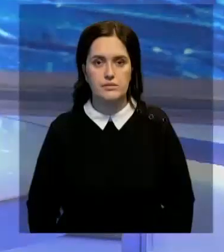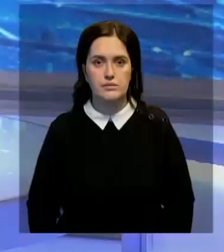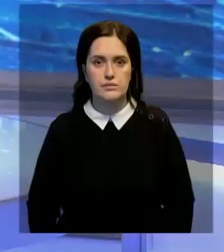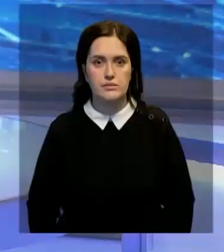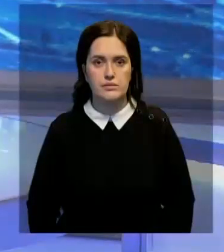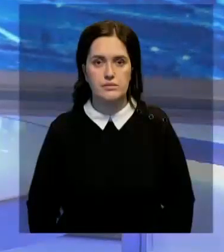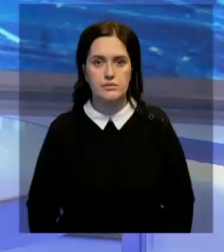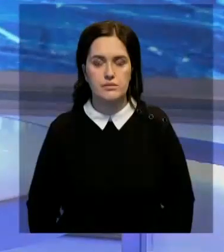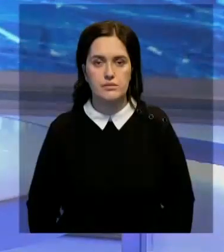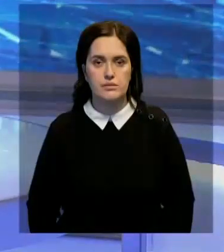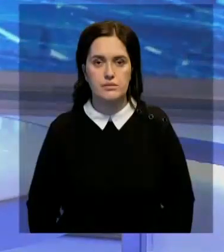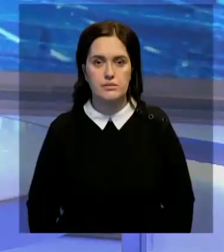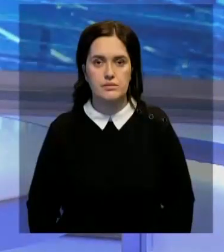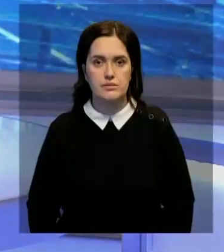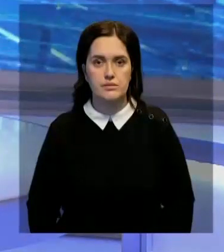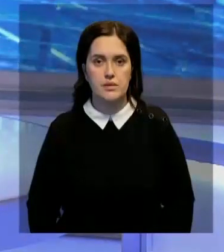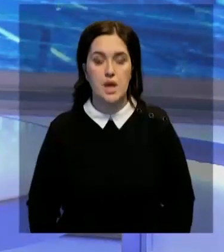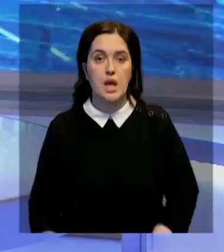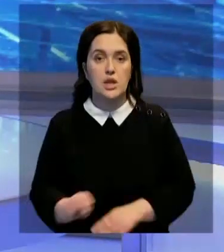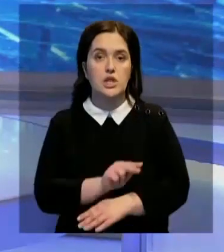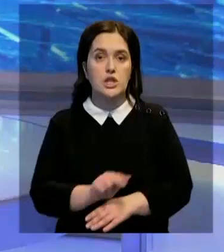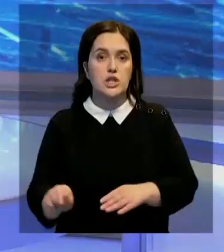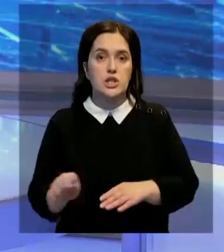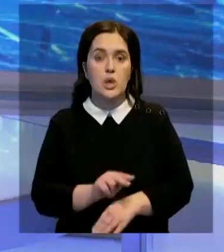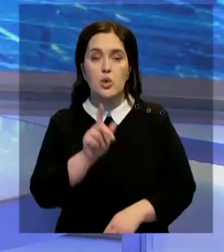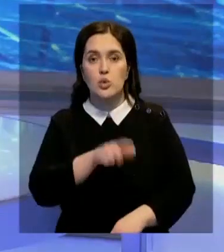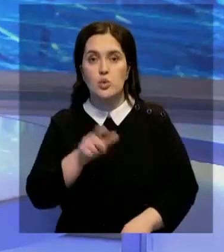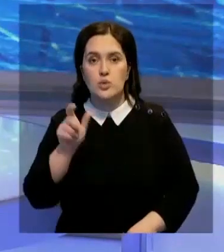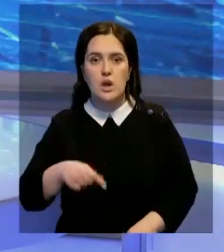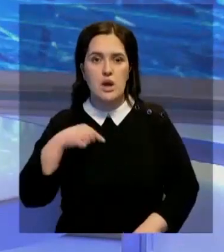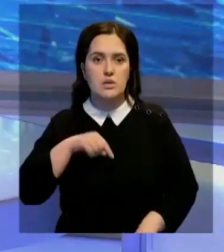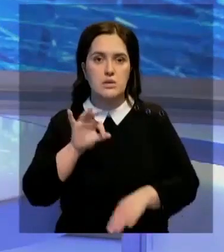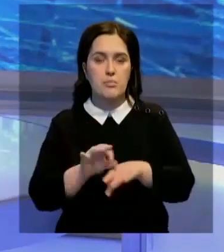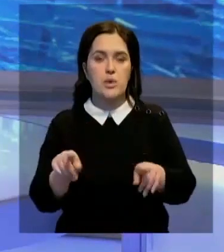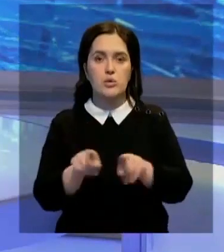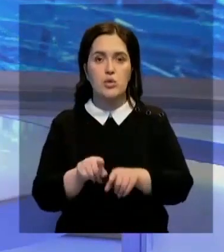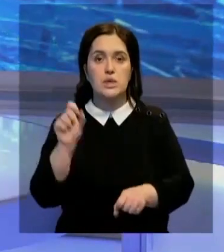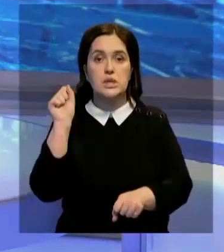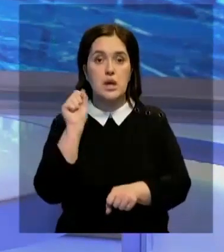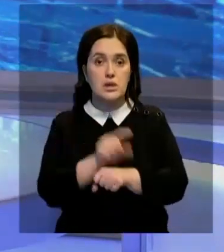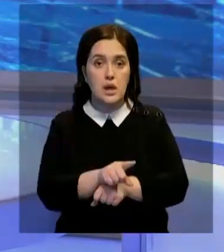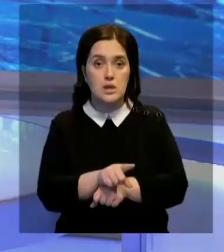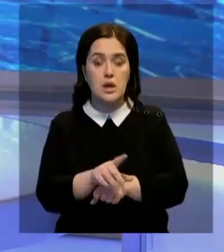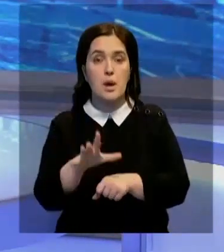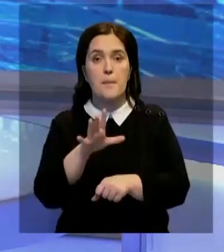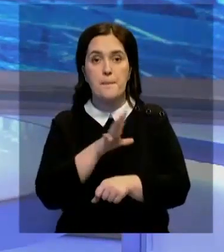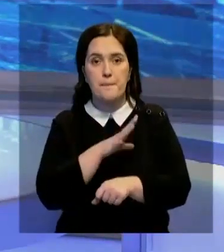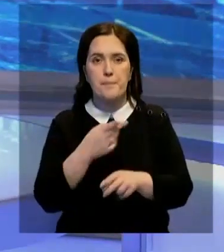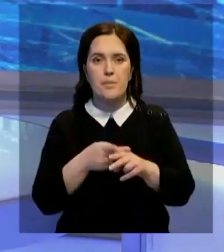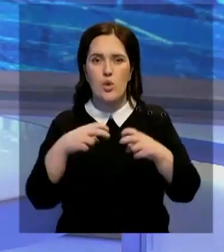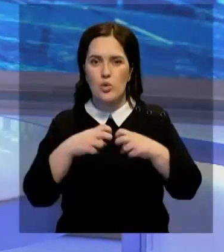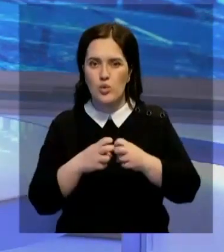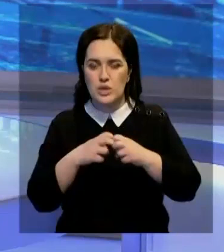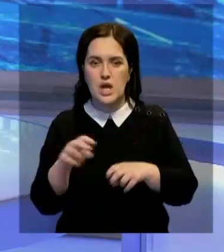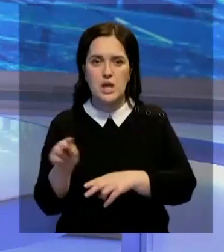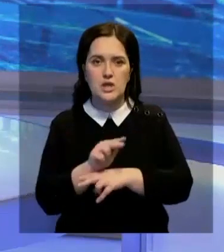И вновь о событиях в нашей стране. Своевременно лечить и избавлять людей от аутоиммунных заболеваний. Такую задачу поставили